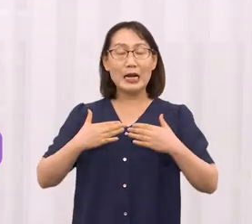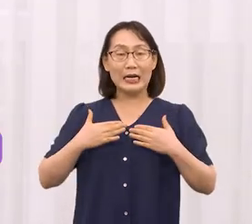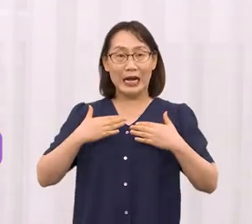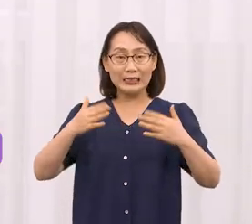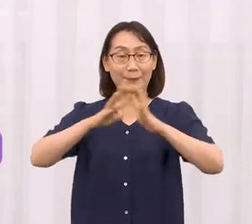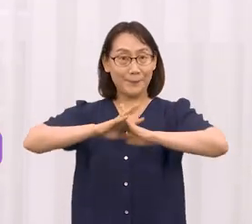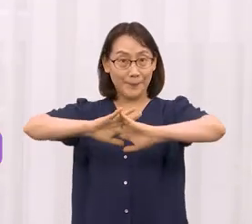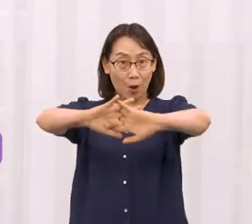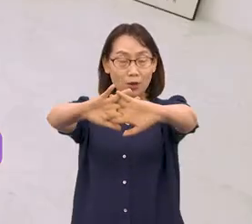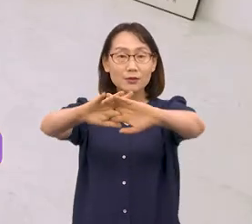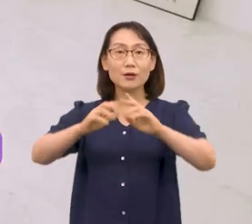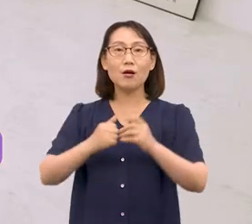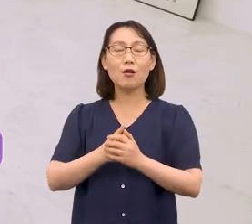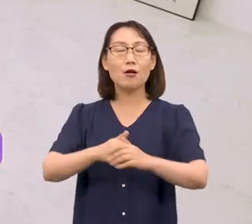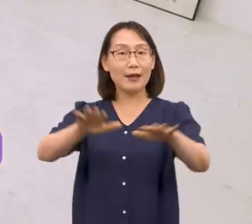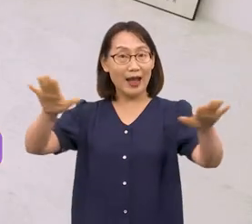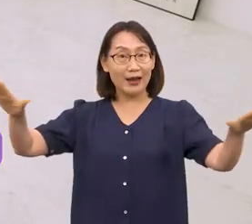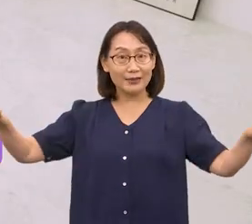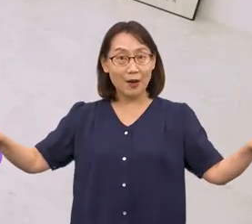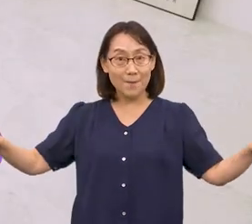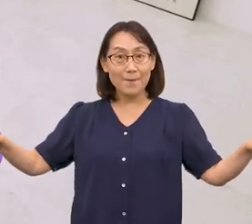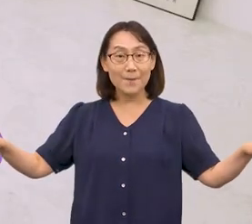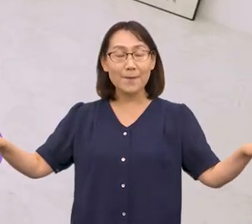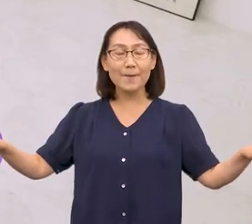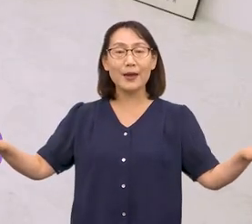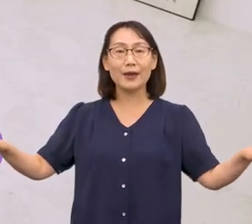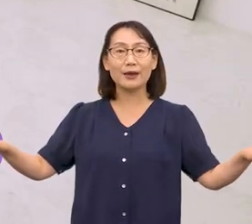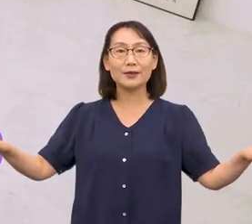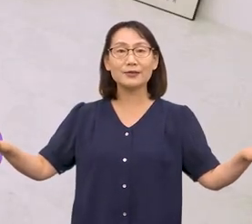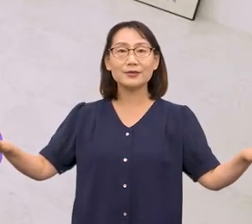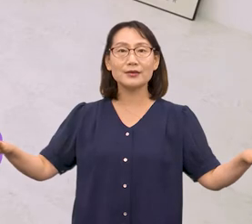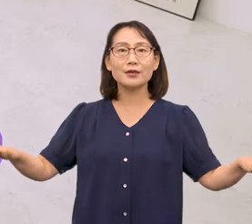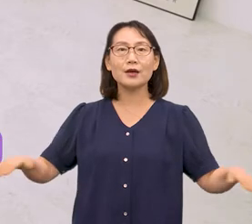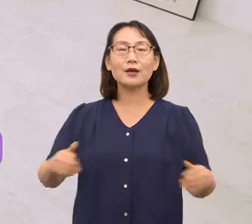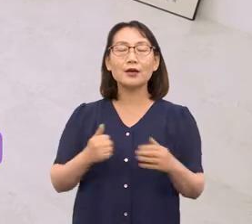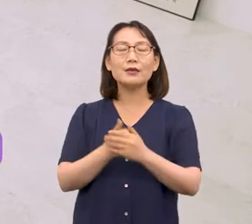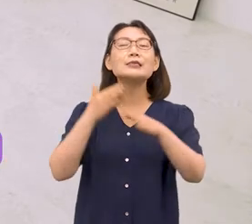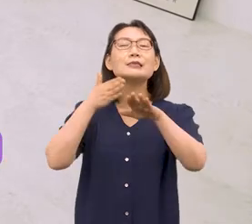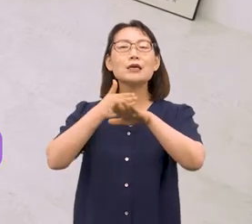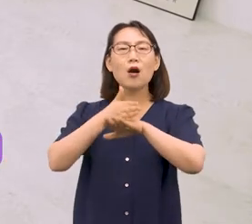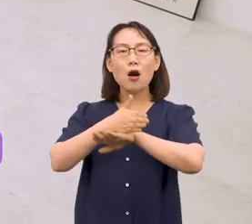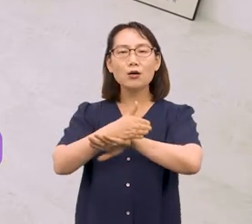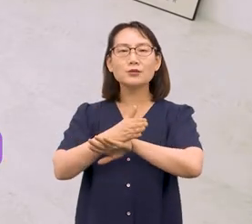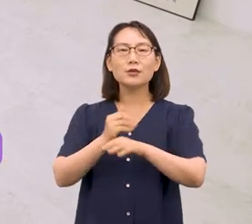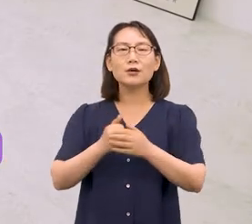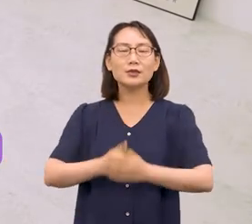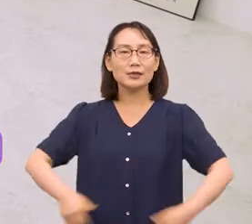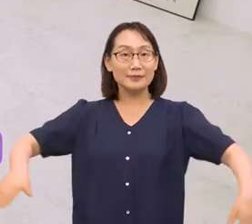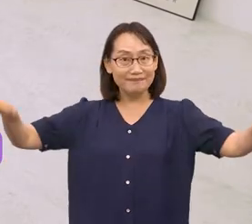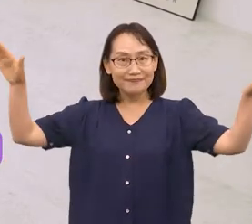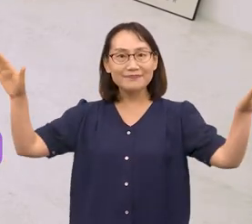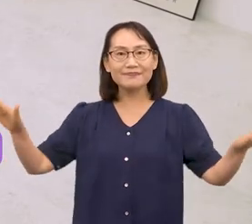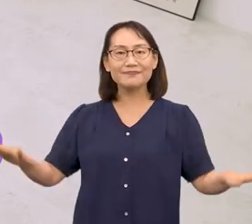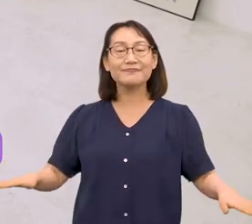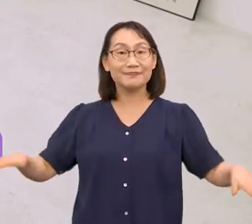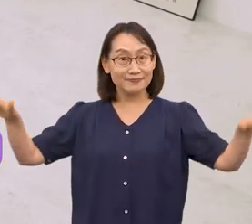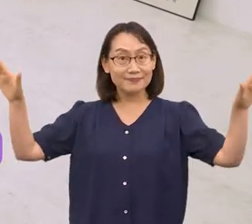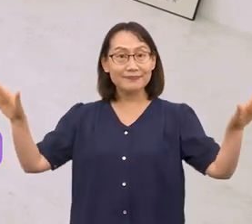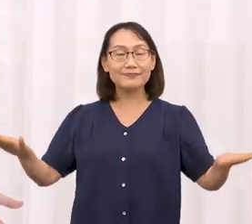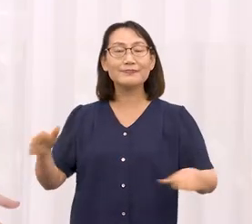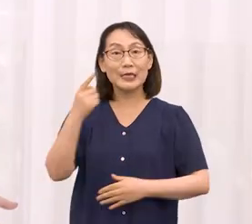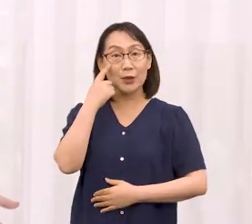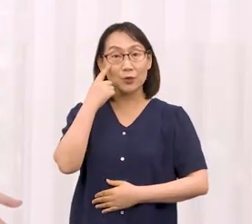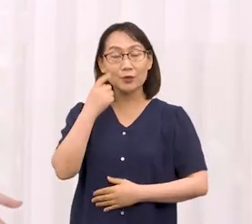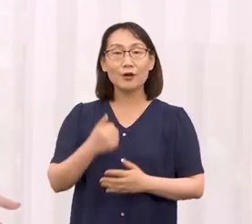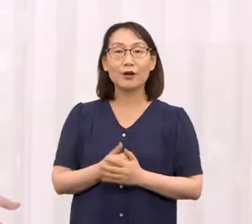스트레칭하는 동작으로 양옆에 손을 둔 상태에서 천천히 위아래로 움직이는 동작입니다.